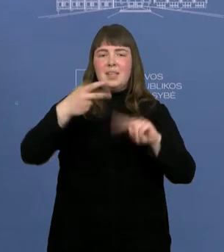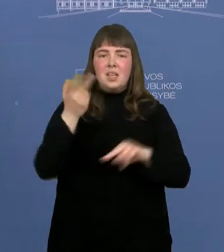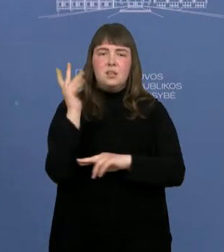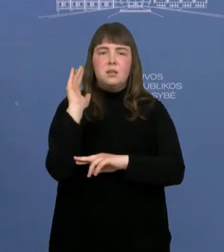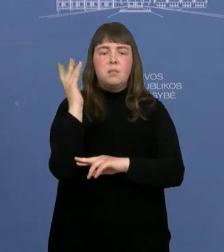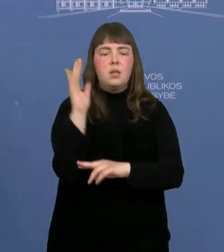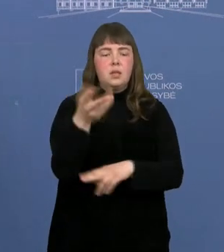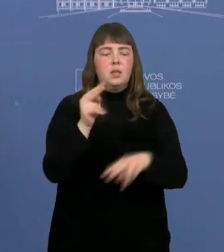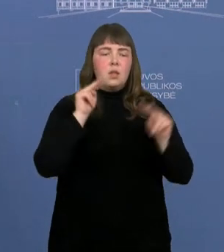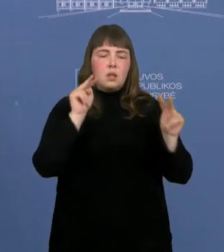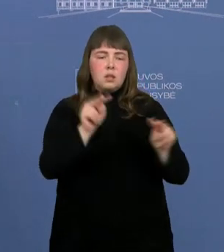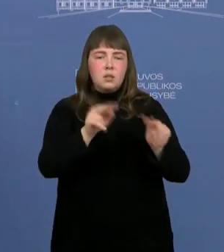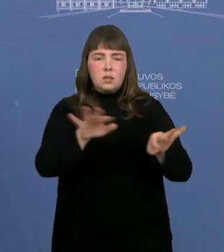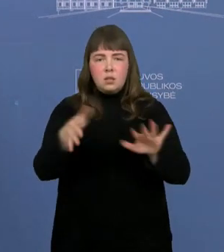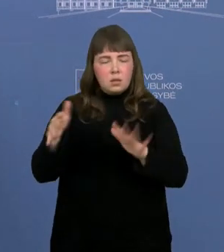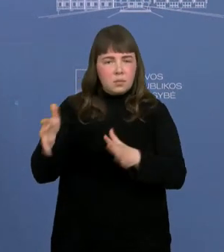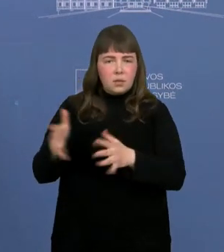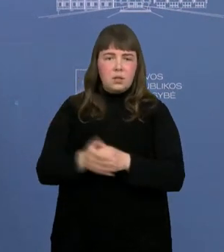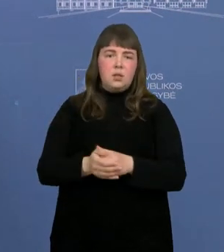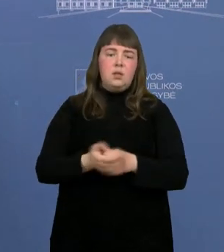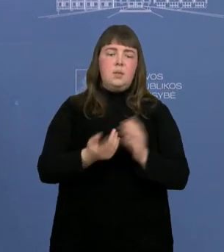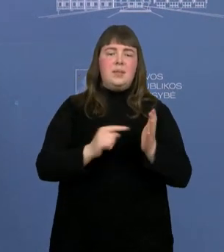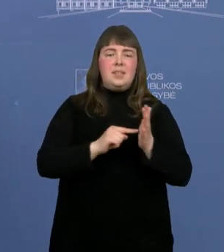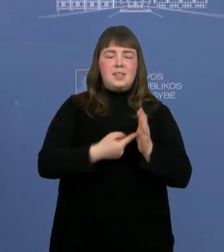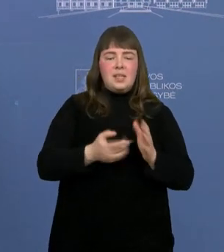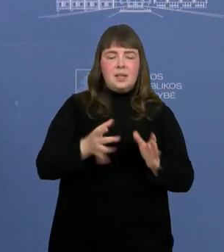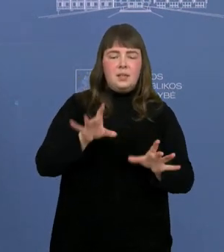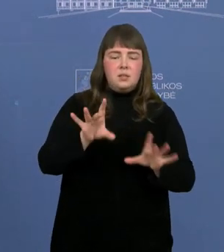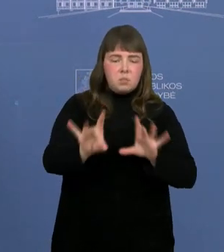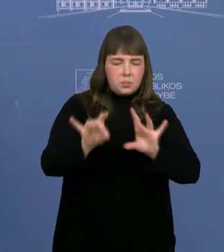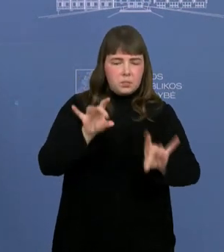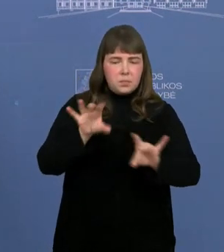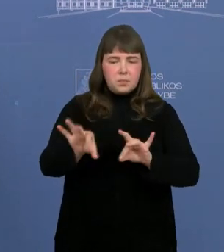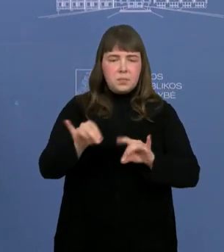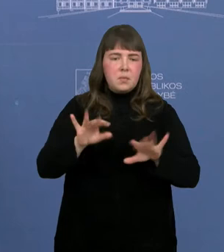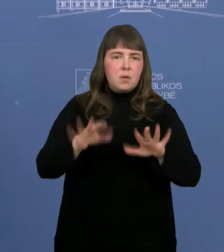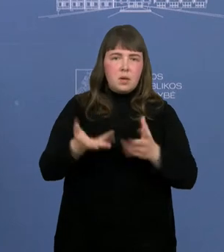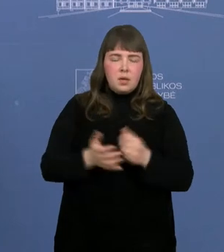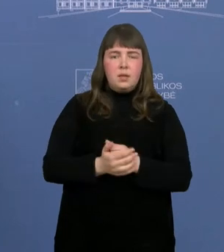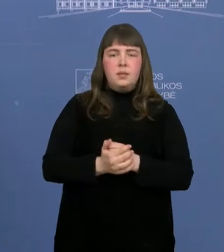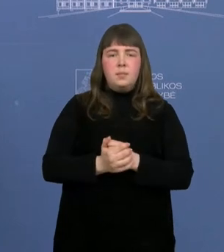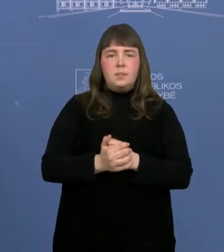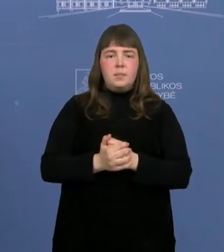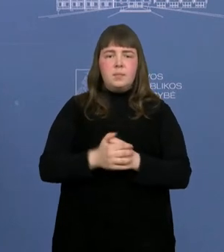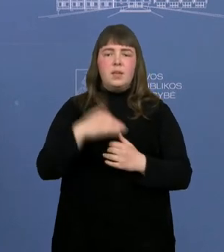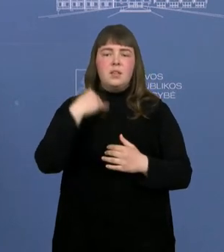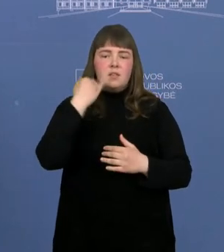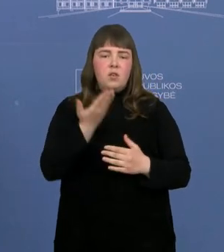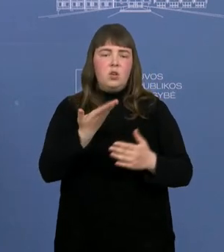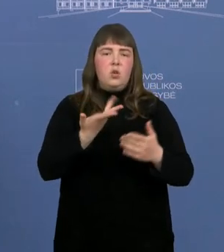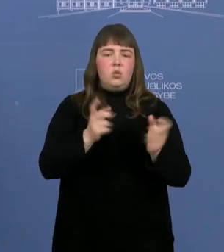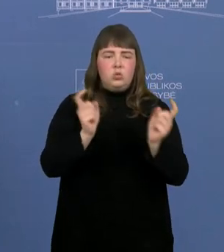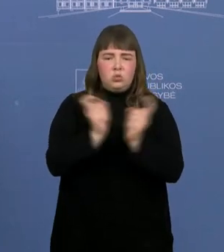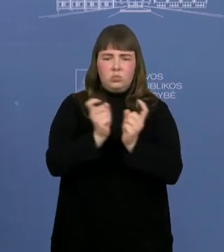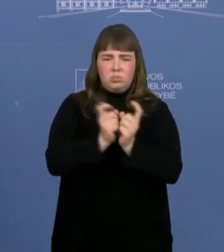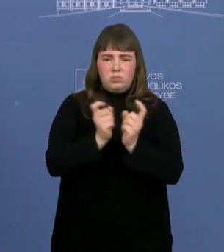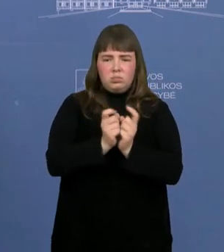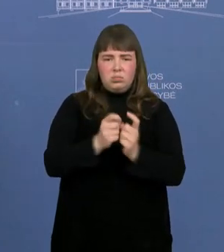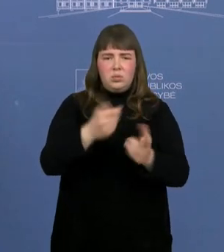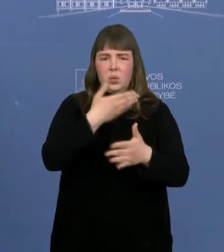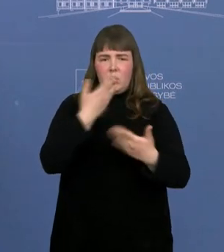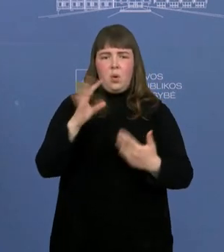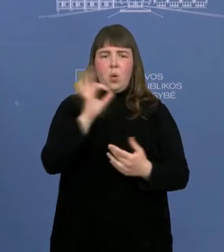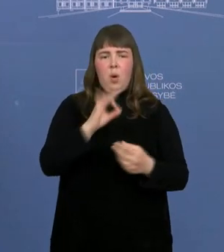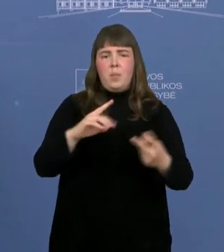prižiūrėti, kaip tas sieklas rinkti daudiau, kad nebebūtų to nesusipratimo ir konflikto, kuris vis dar kartais iškylo dėl